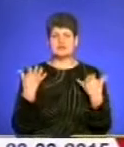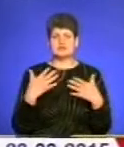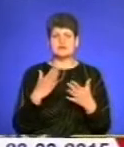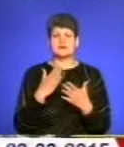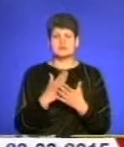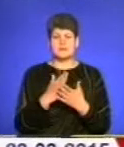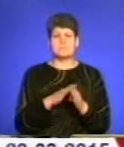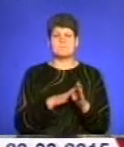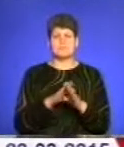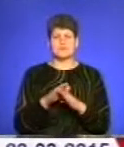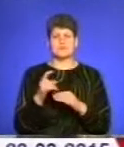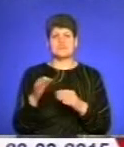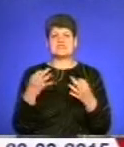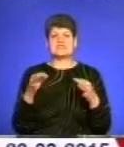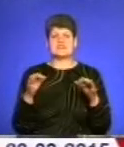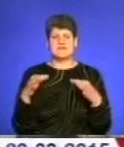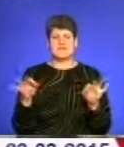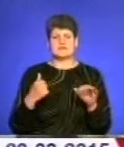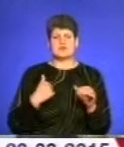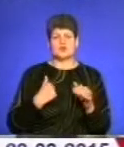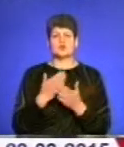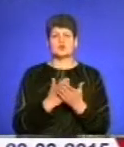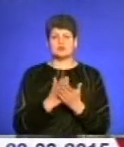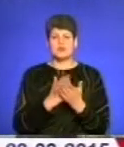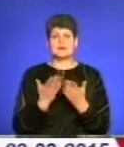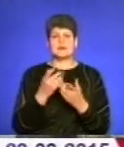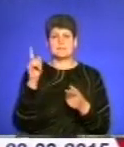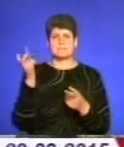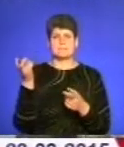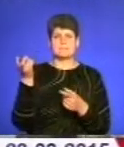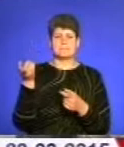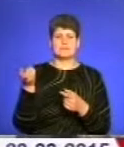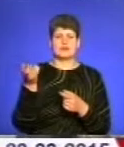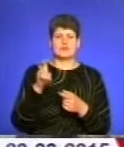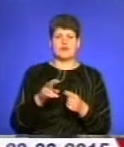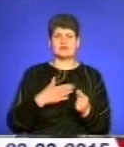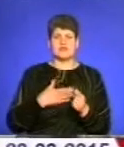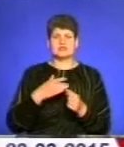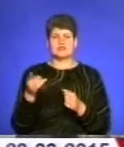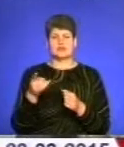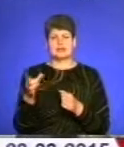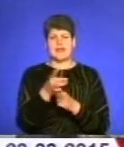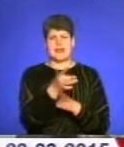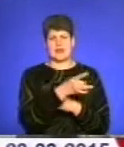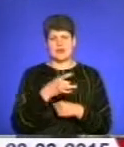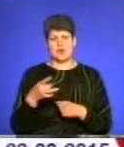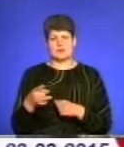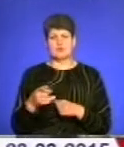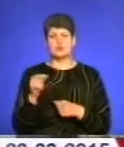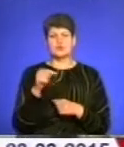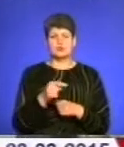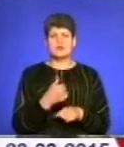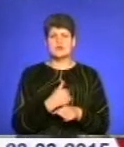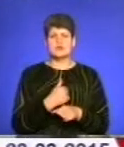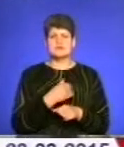повним ходом звільнення військовослужбовців, які прибувають в наш Тернопільський регіон. Тому хотів би